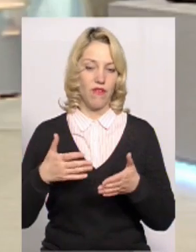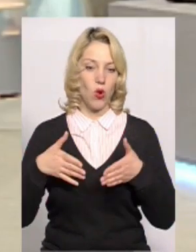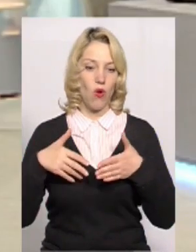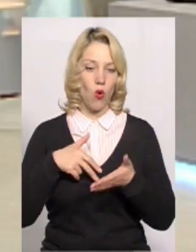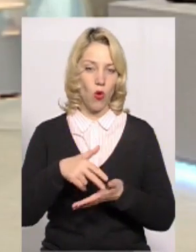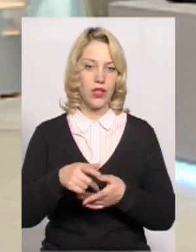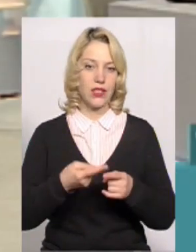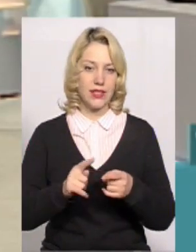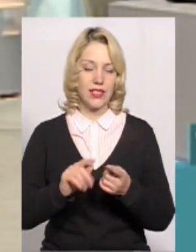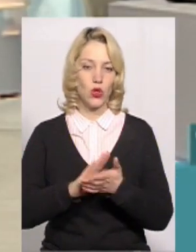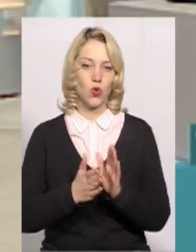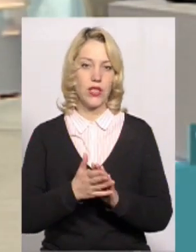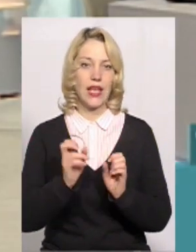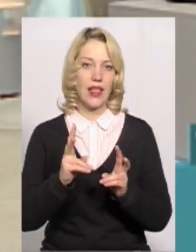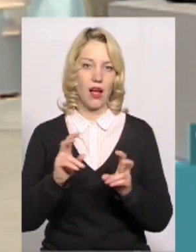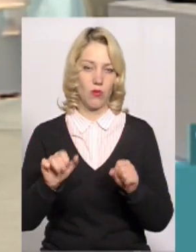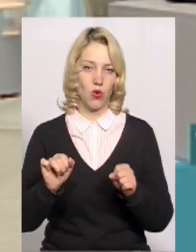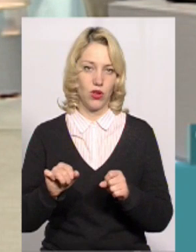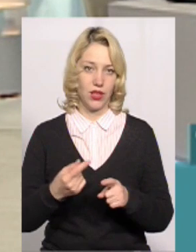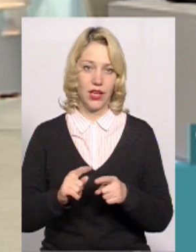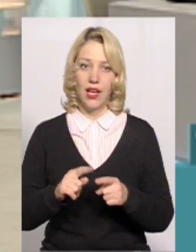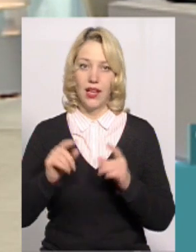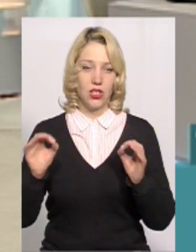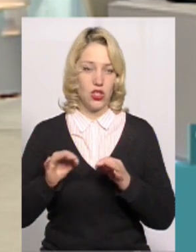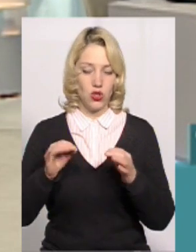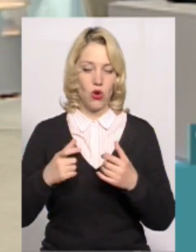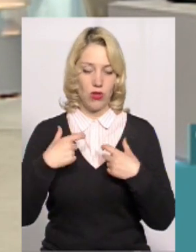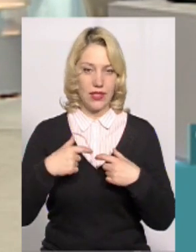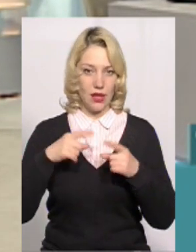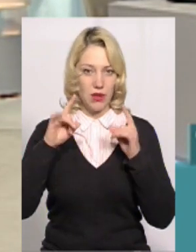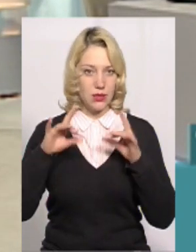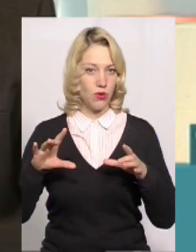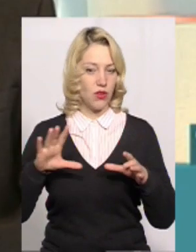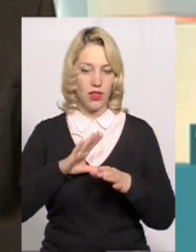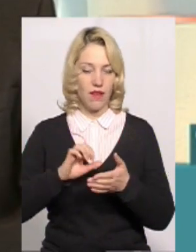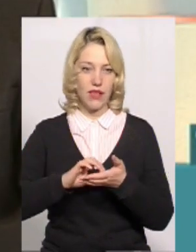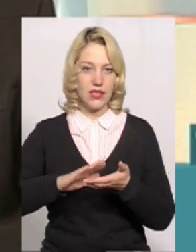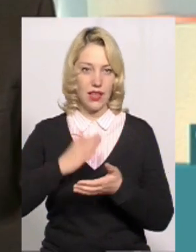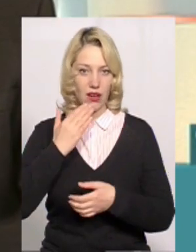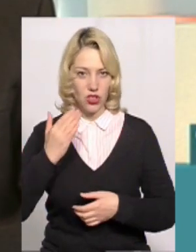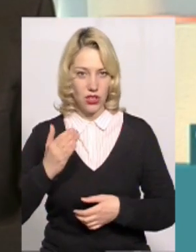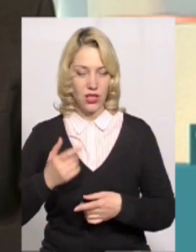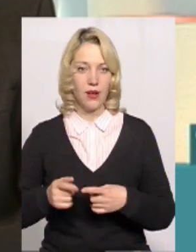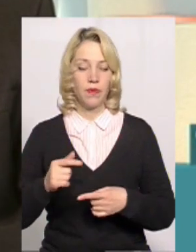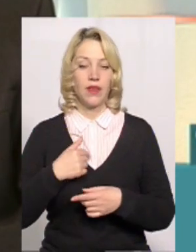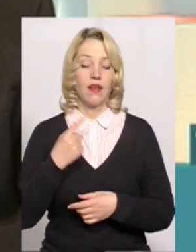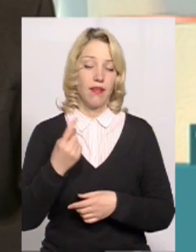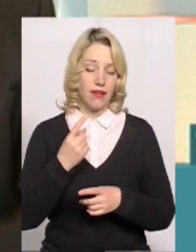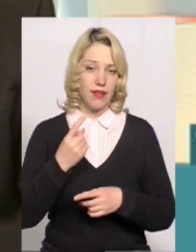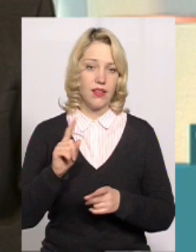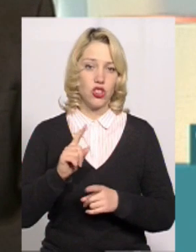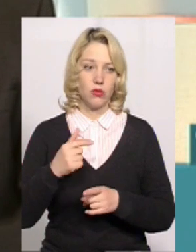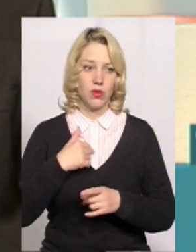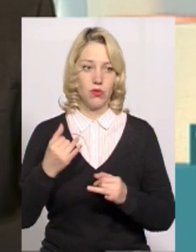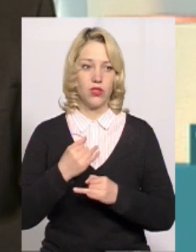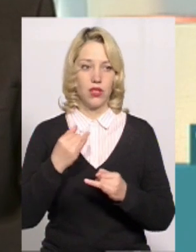ситуації, як могли. Нічого несподіваного для себе не відзначили на дільниці? Ну, єдине, що мені так цікаво було, що в